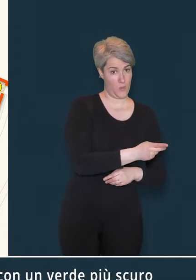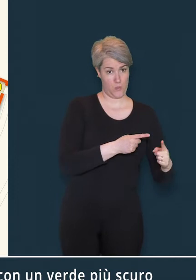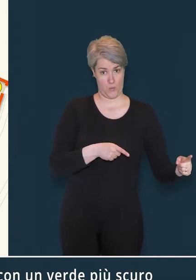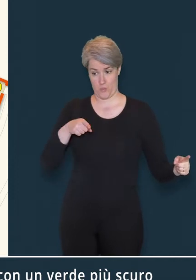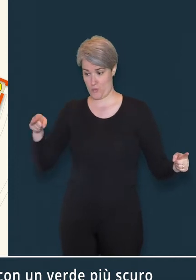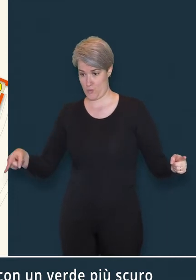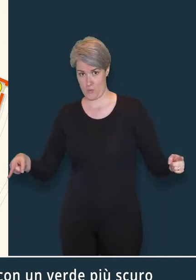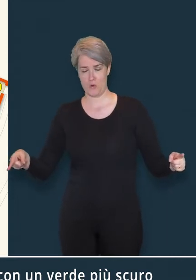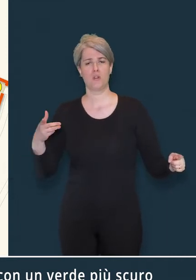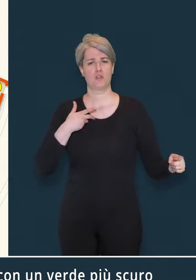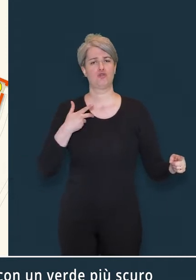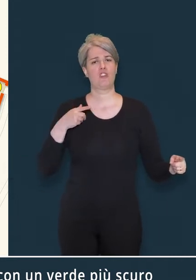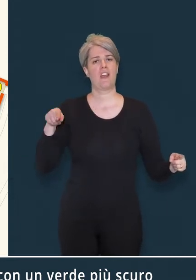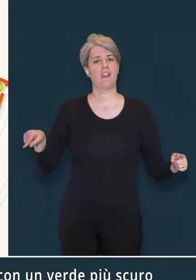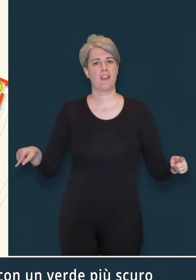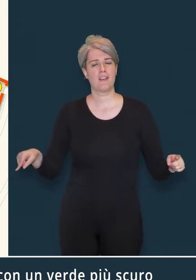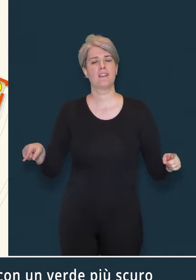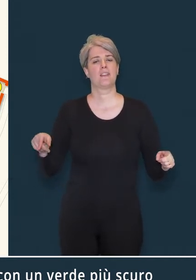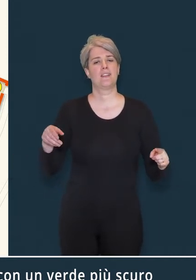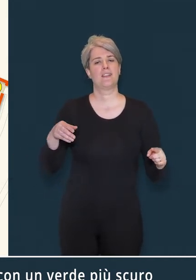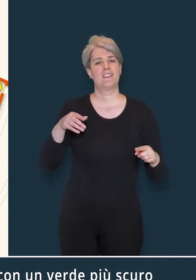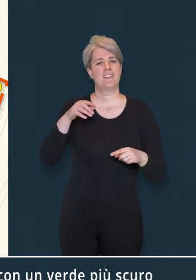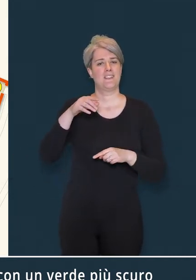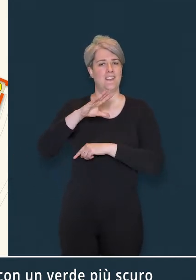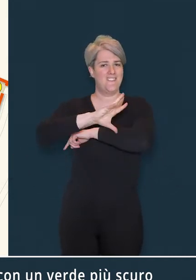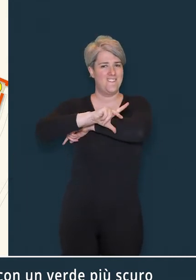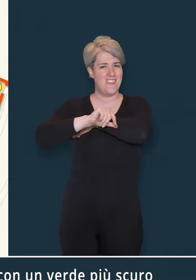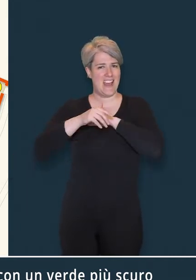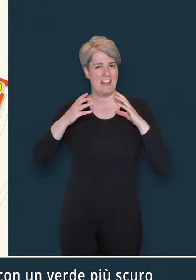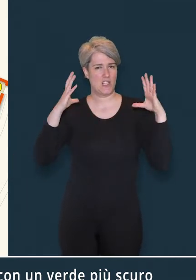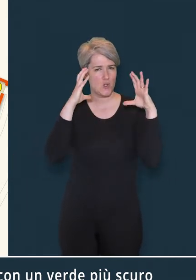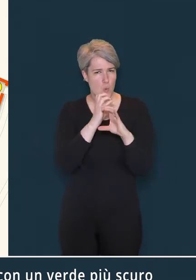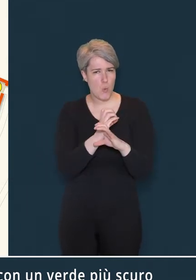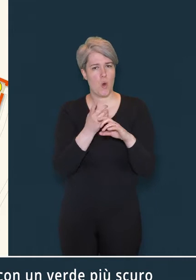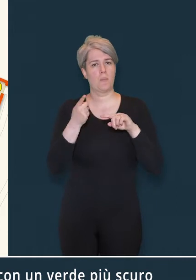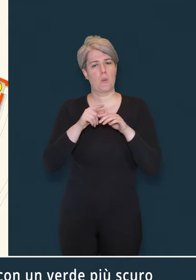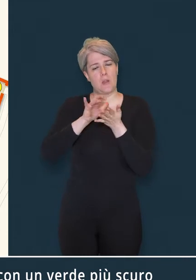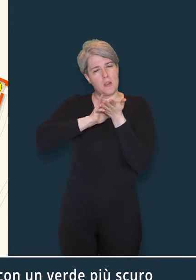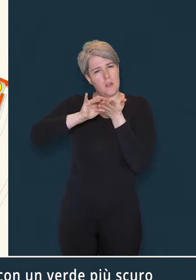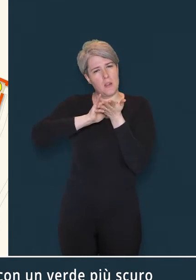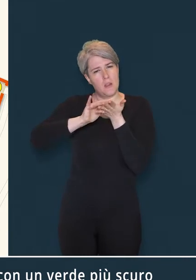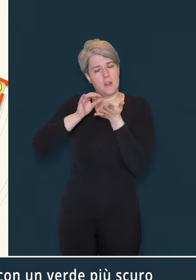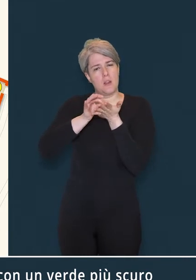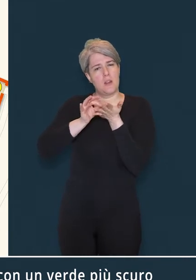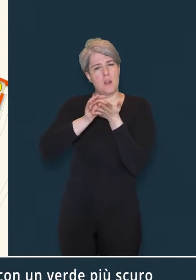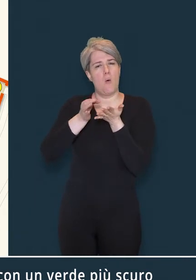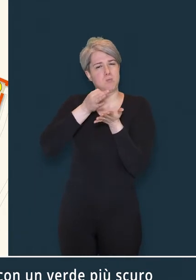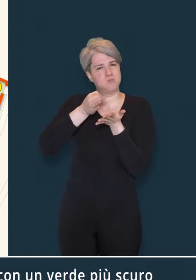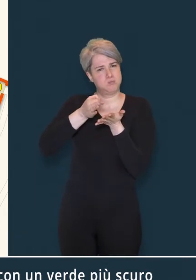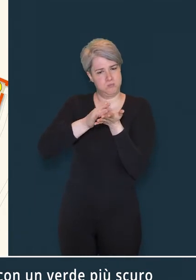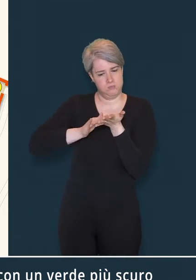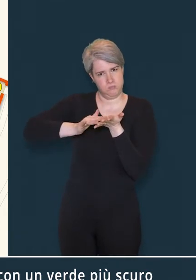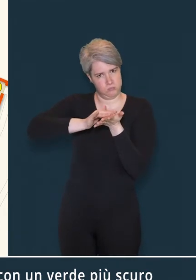Queste due ultime aree sono contrassegnate con un verde più scuro e una texture puntinata più